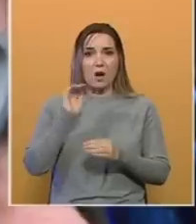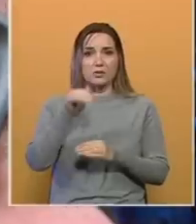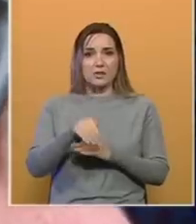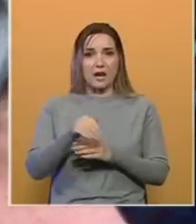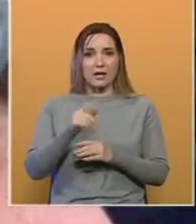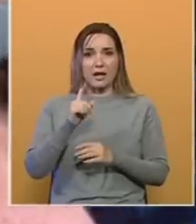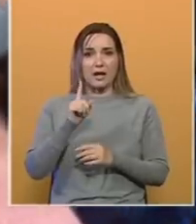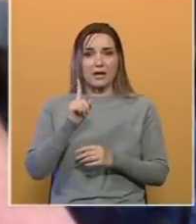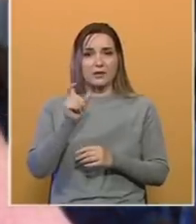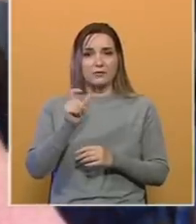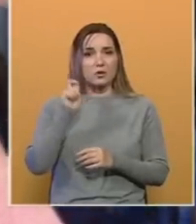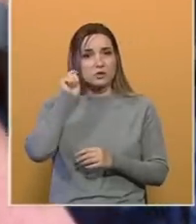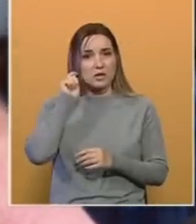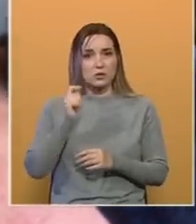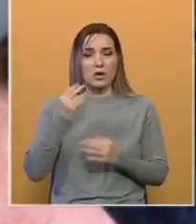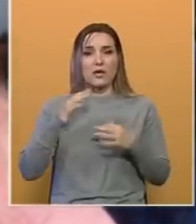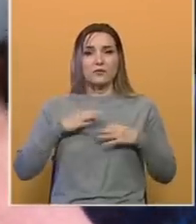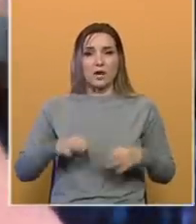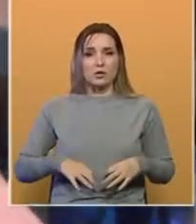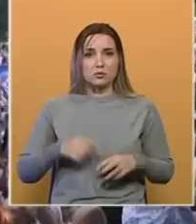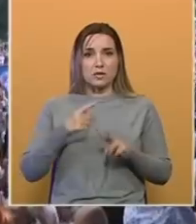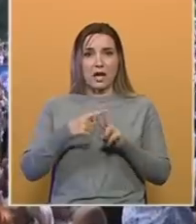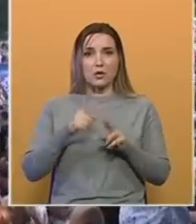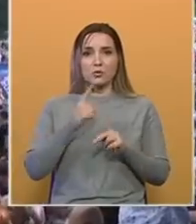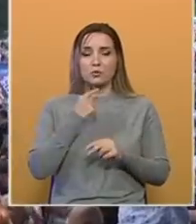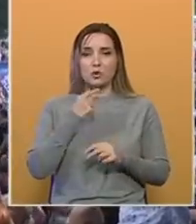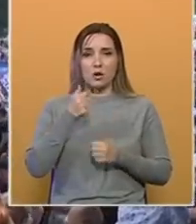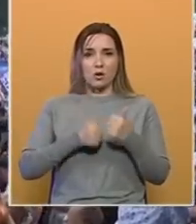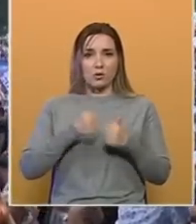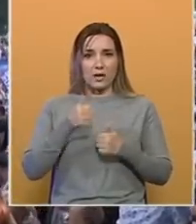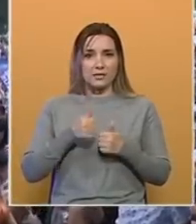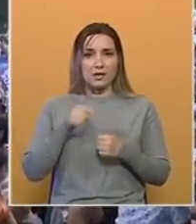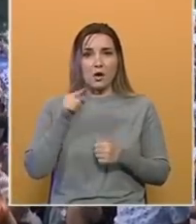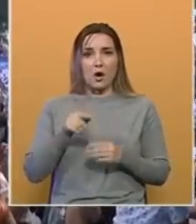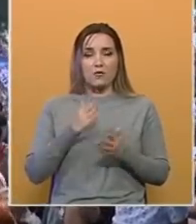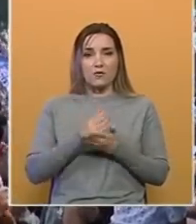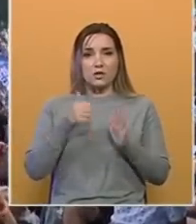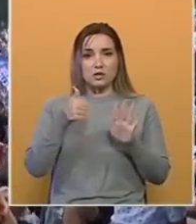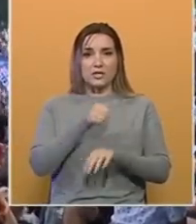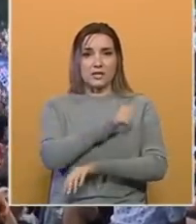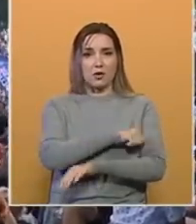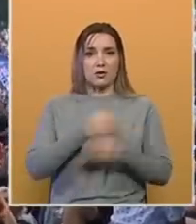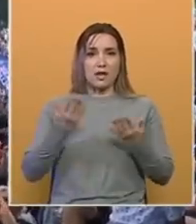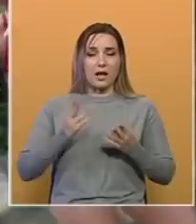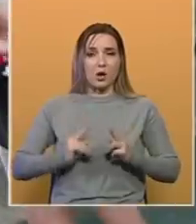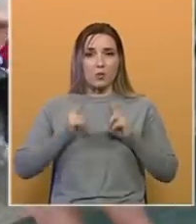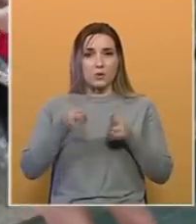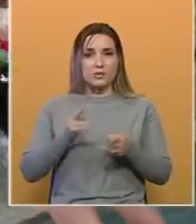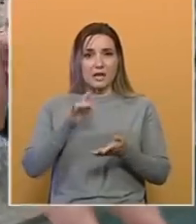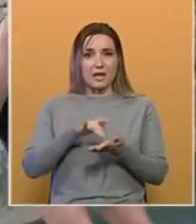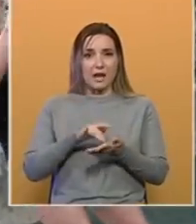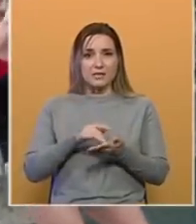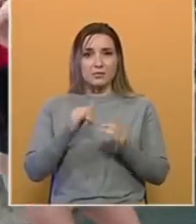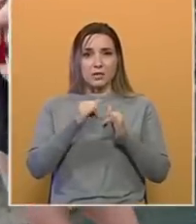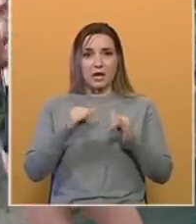Australca i Fland u ženskoj, odnosno Francus, Hunt u muškoj konkurenciji. Ovo je već šesta godina kako se Mostar nalazi